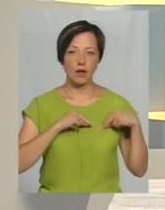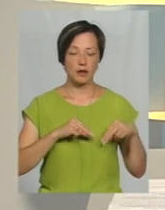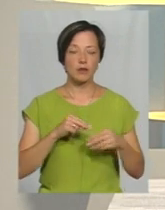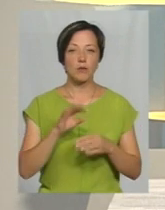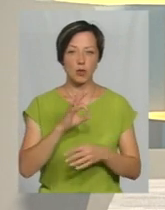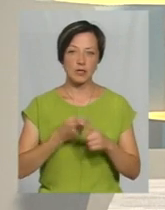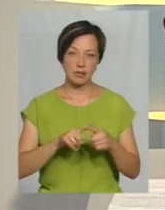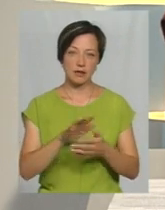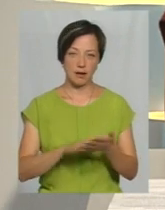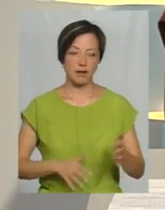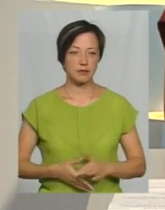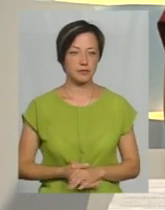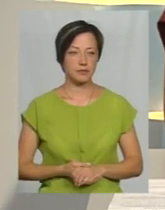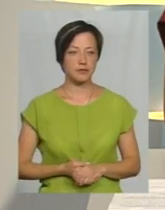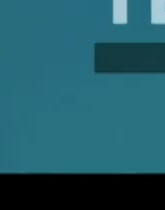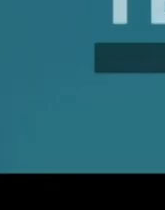Хижа. Про це далі у сюжеті.